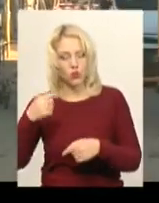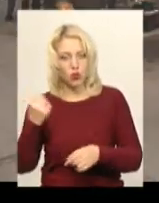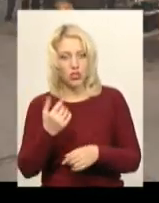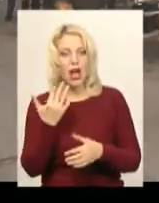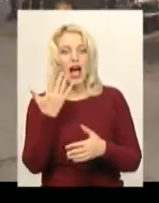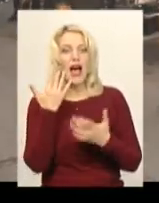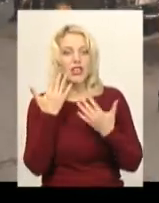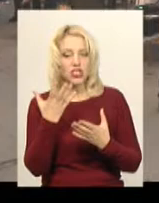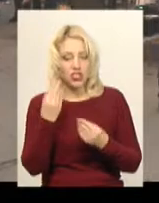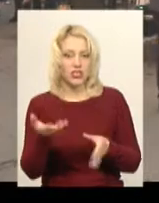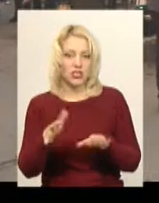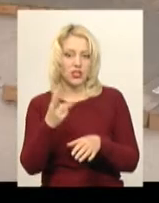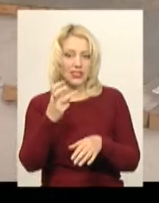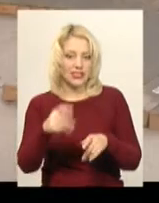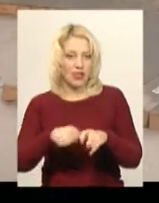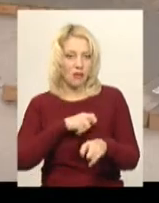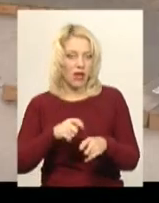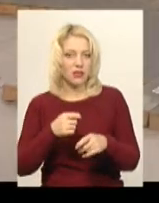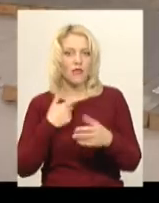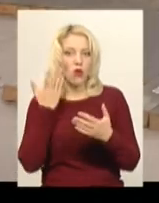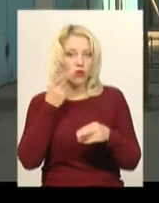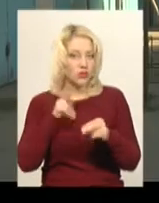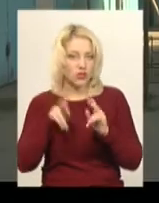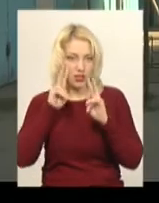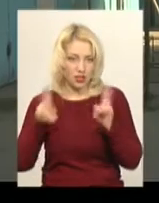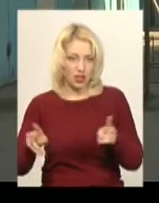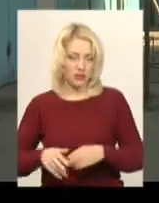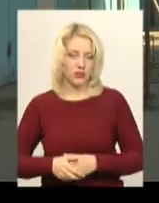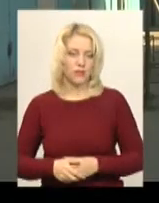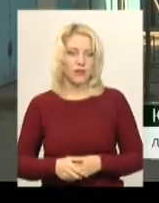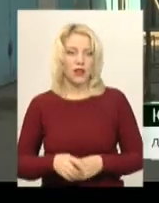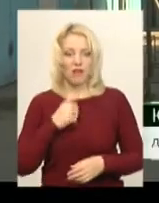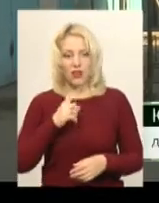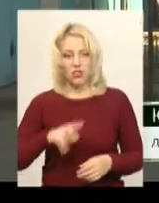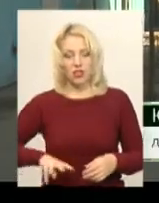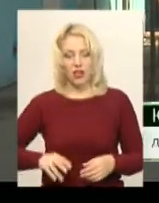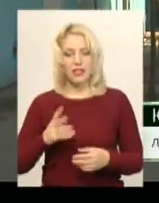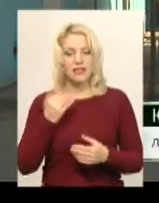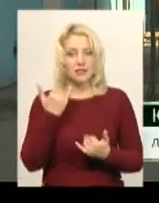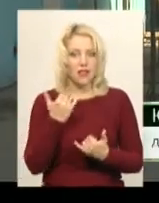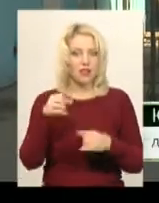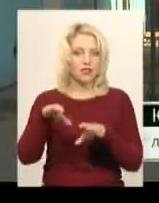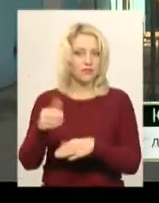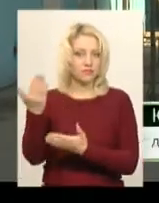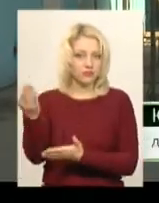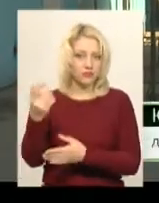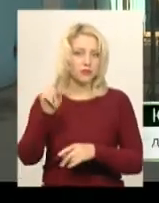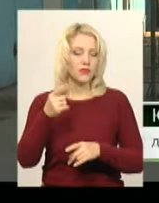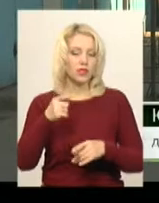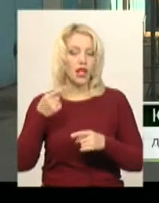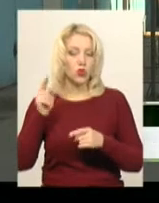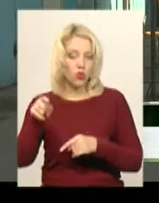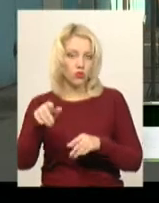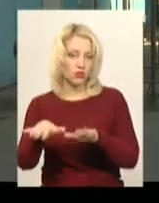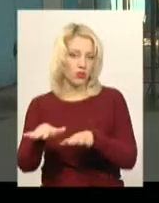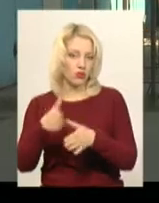метрів водогону, не знає, каже директор фірми-підрядника Юрій Пішеничний. Зараз за ними слово. У нас на той учасник не має